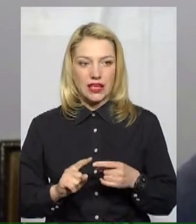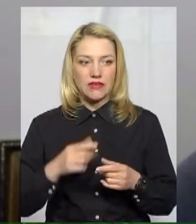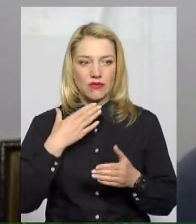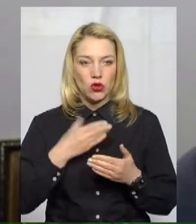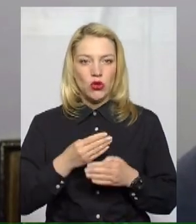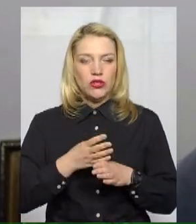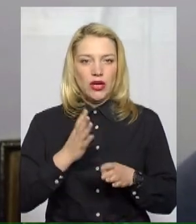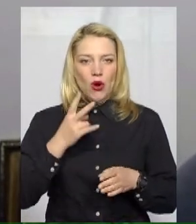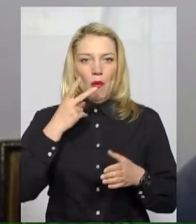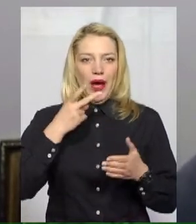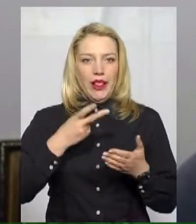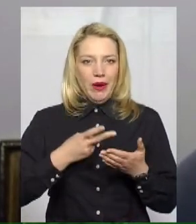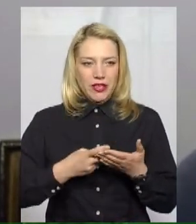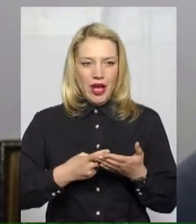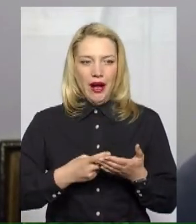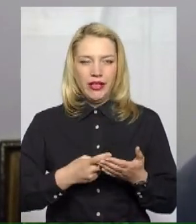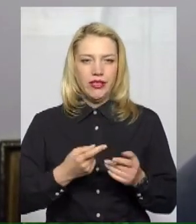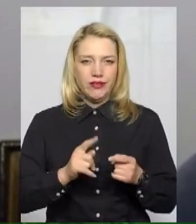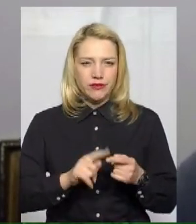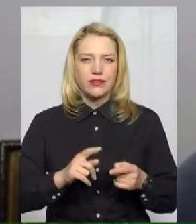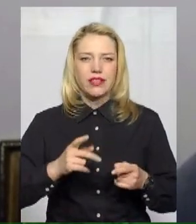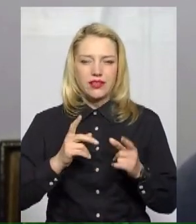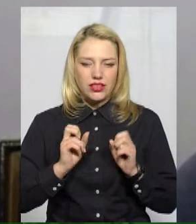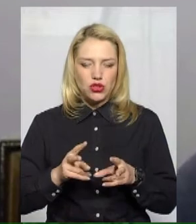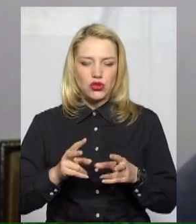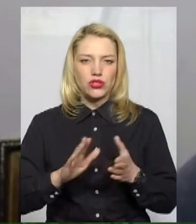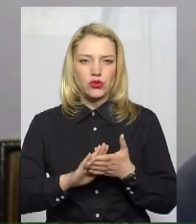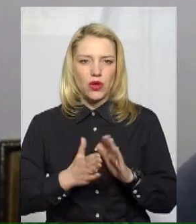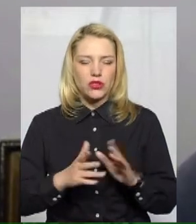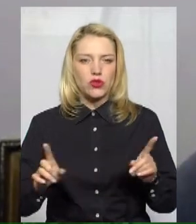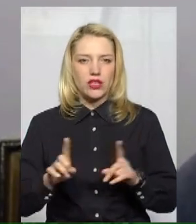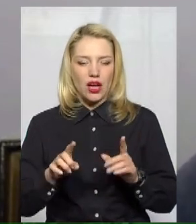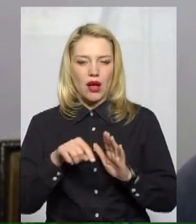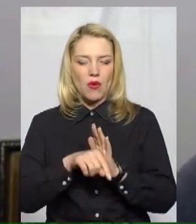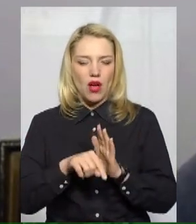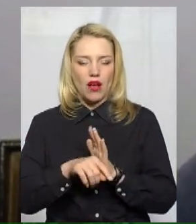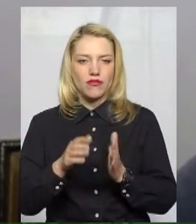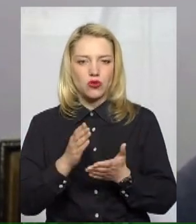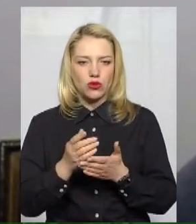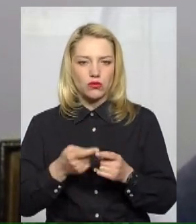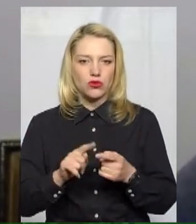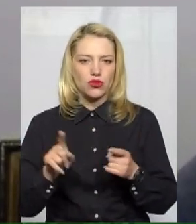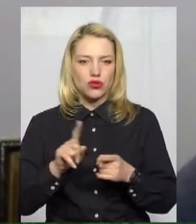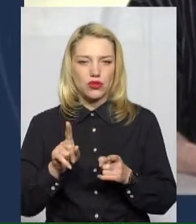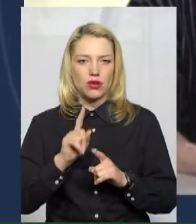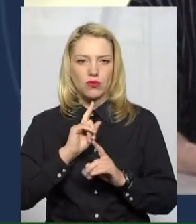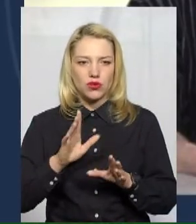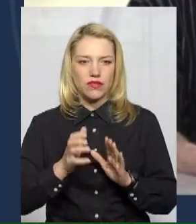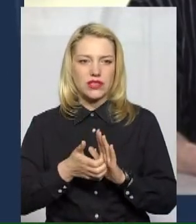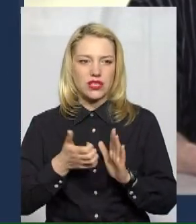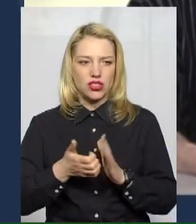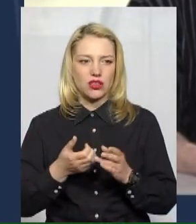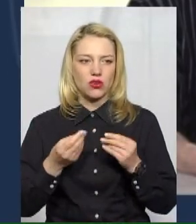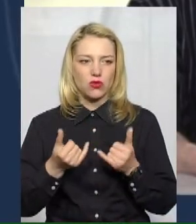критичну ситуацію, яка полягає в тому, що в компанії не буде вистачати коштів на закупівлю